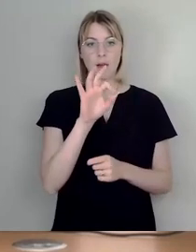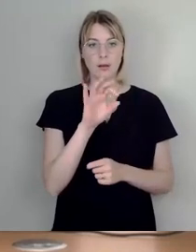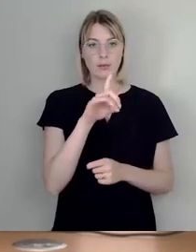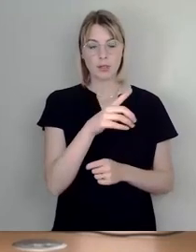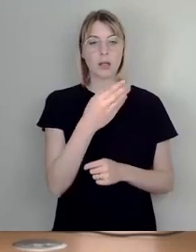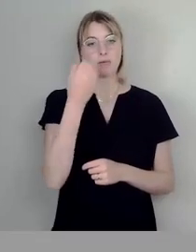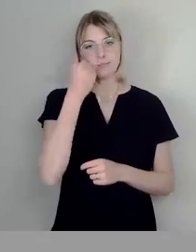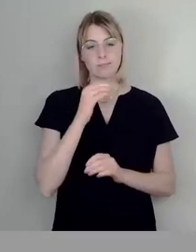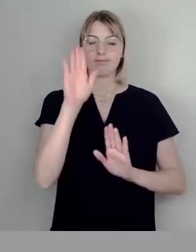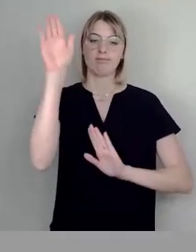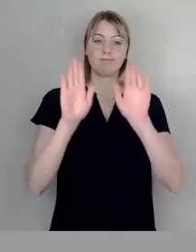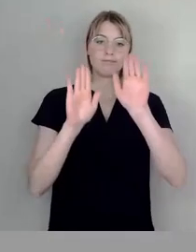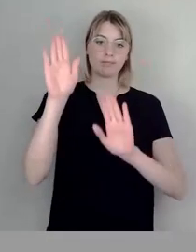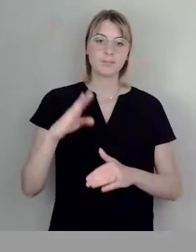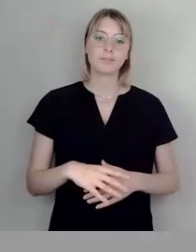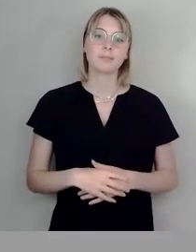bitte ich um das Stimmzeichen.